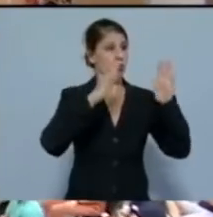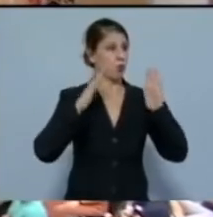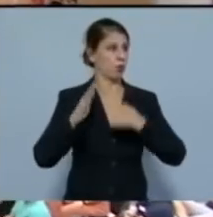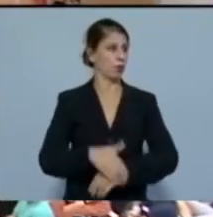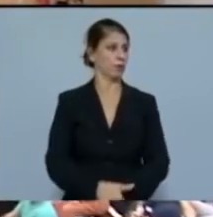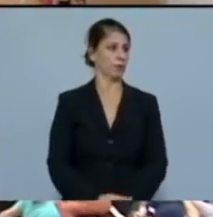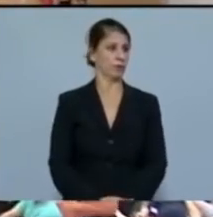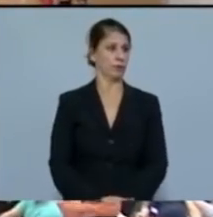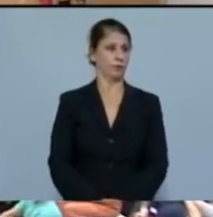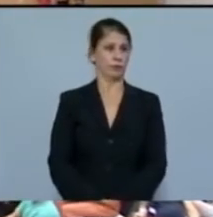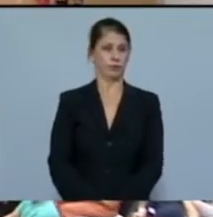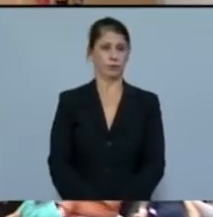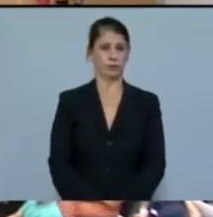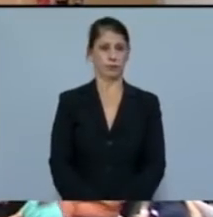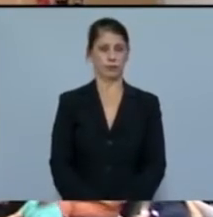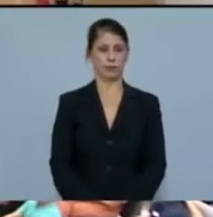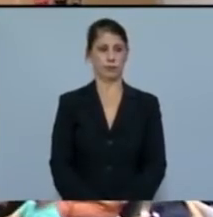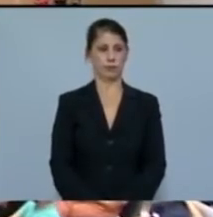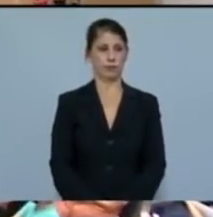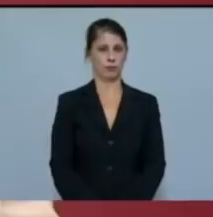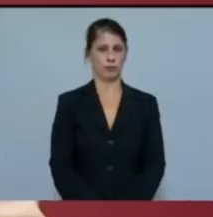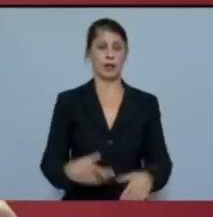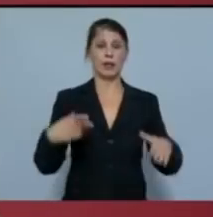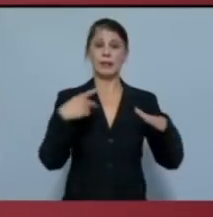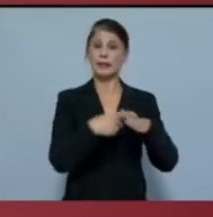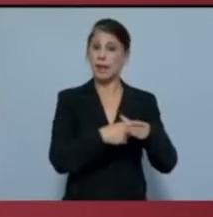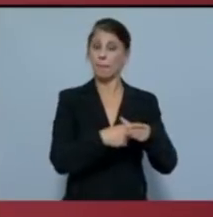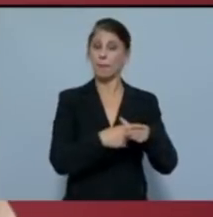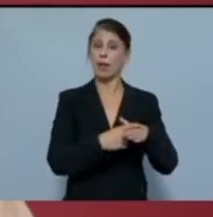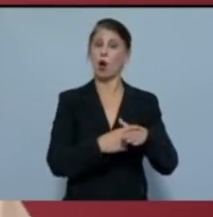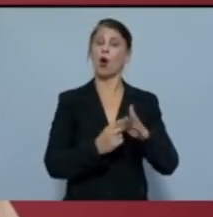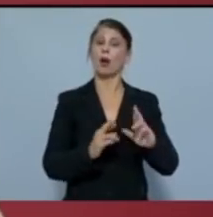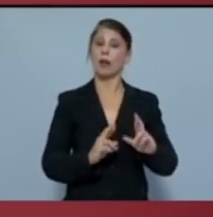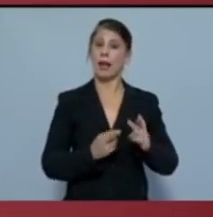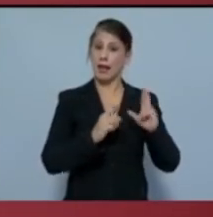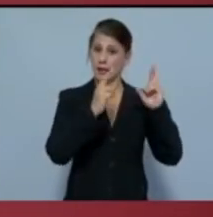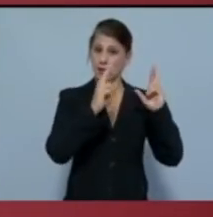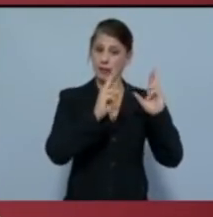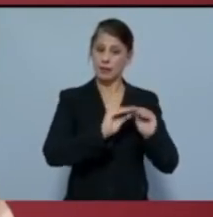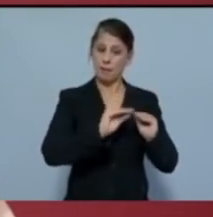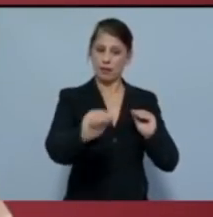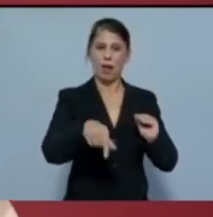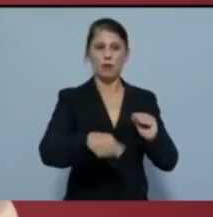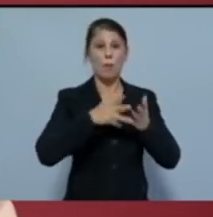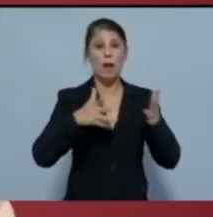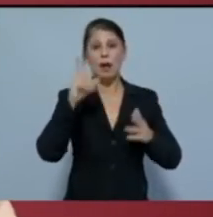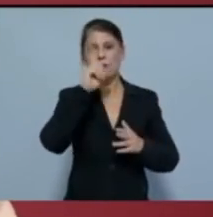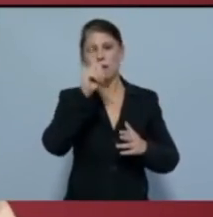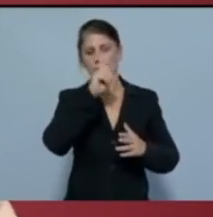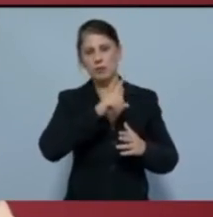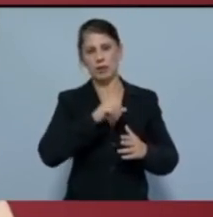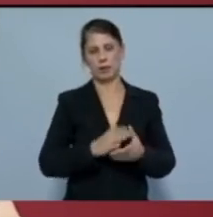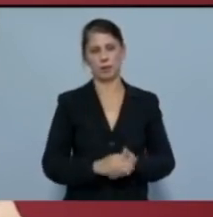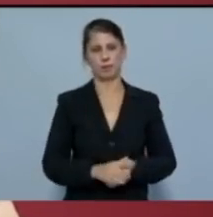Το Ταμείο Ενεργειακής Μετάβασης είναι ίσως η μεγαλύτερη απάτη. Η